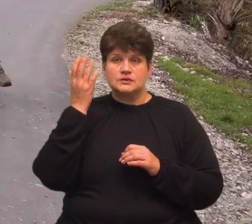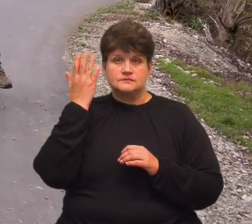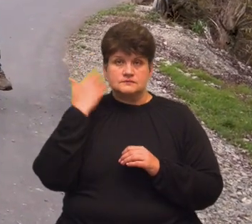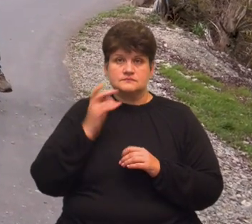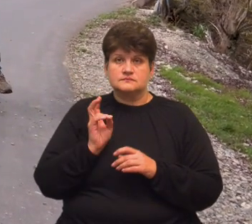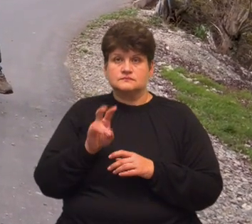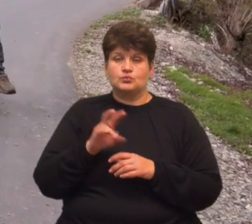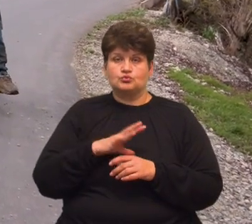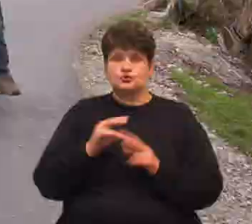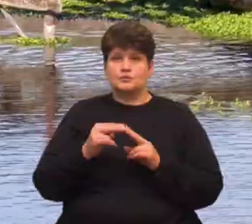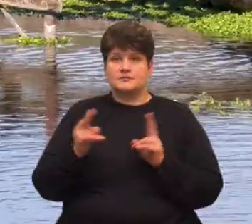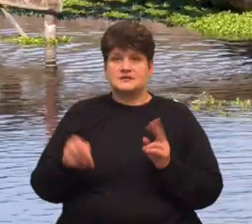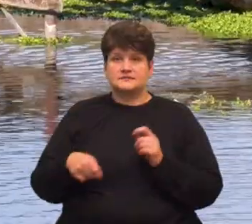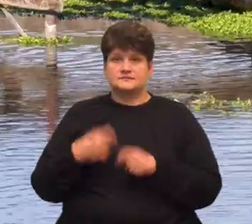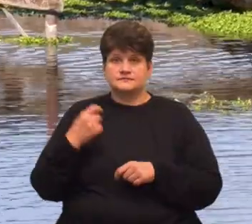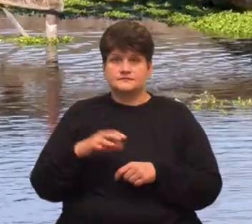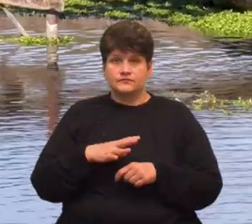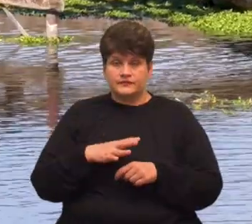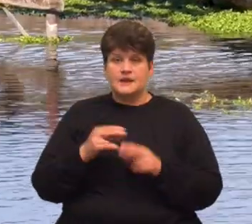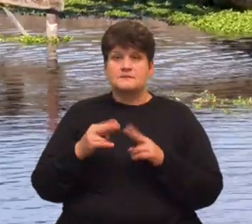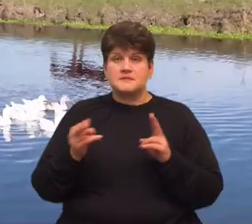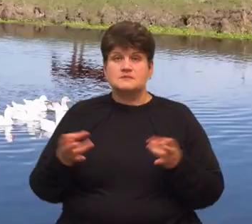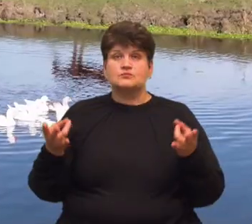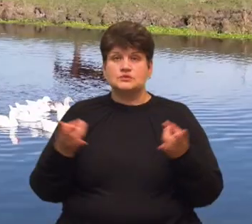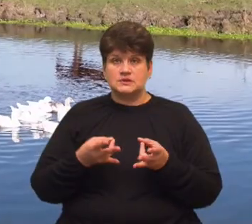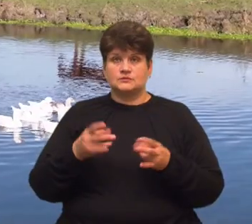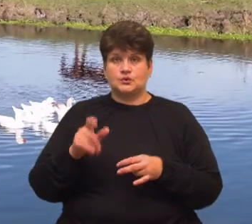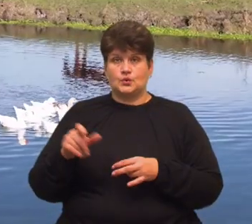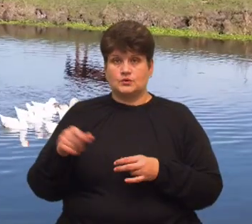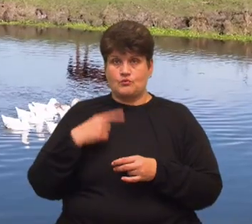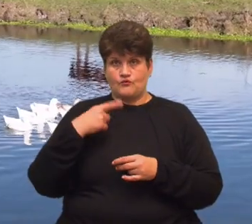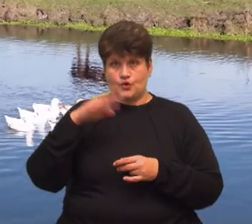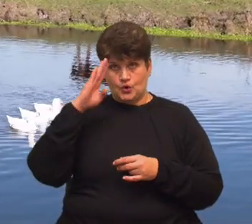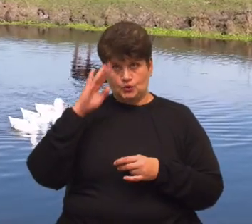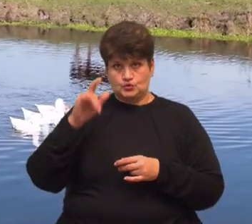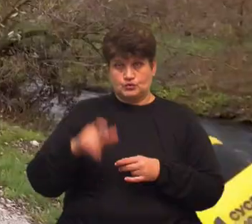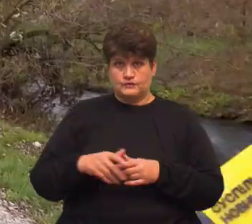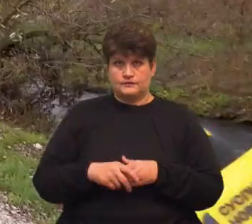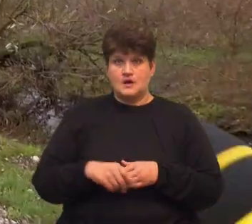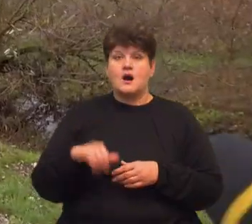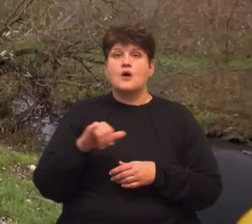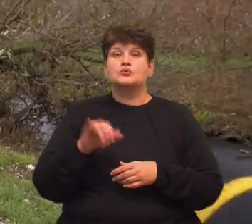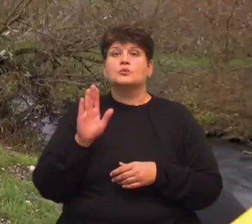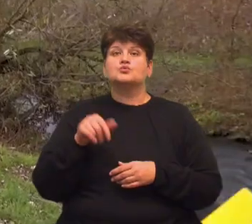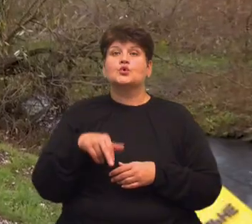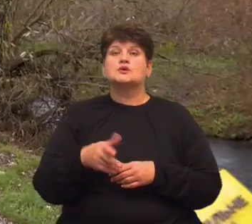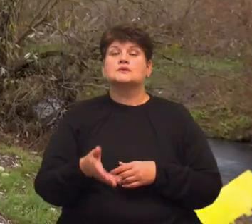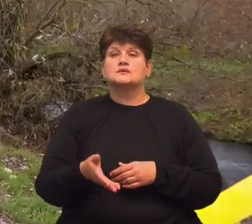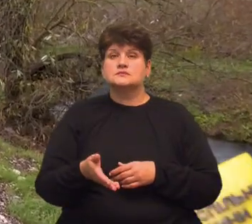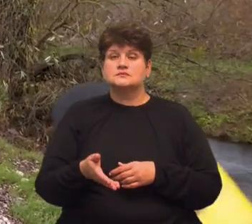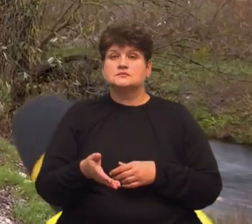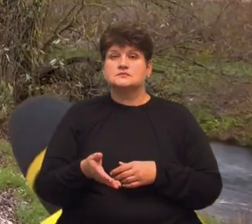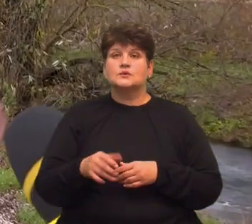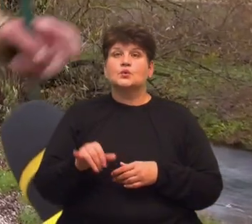через міст, який зруйнувався. Міст потрібен людям, каже чоловік. А куди будуть ходити? Будуть